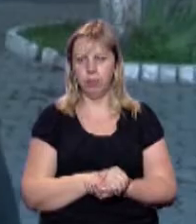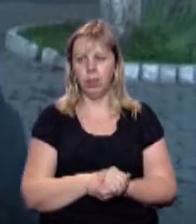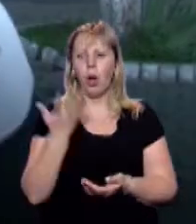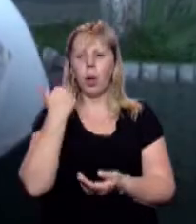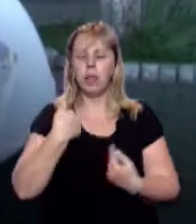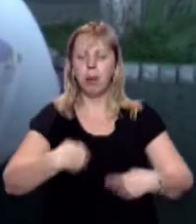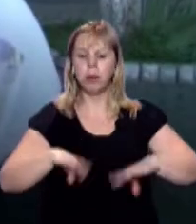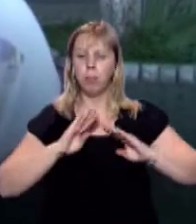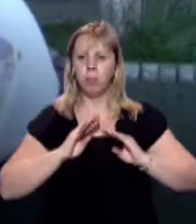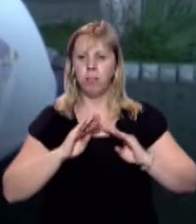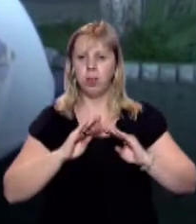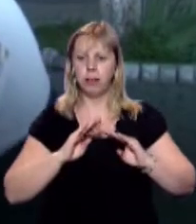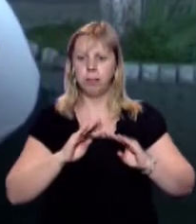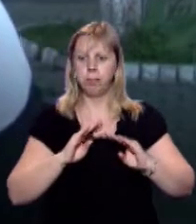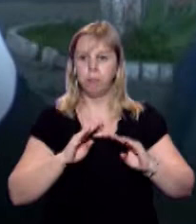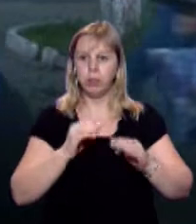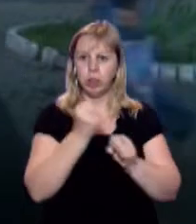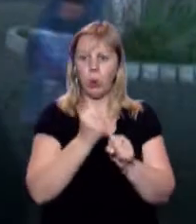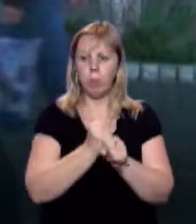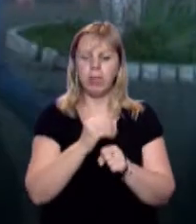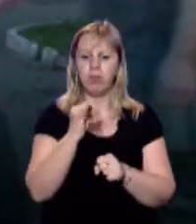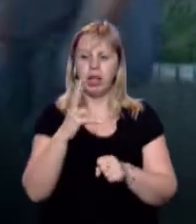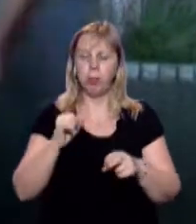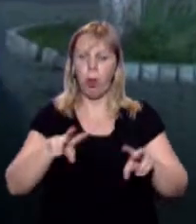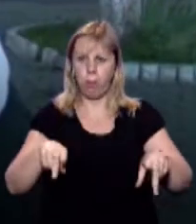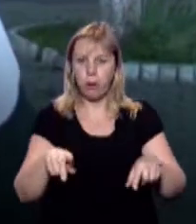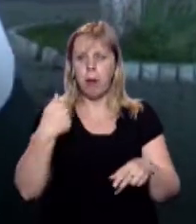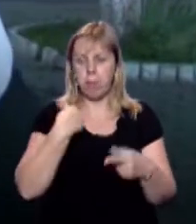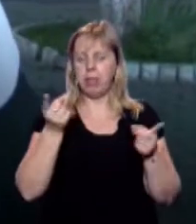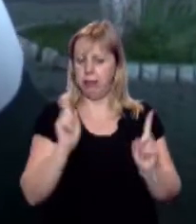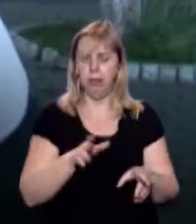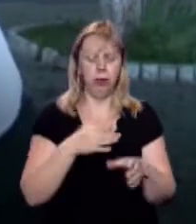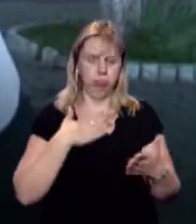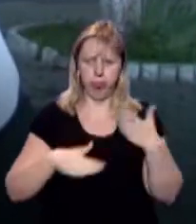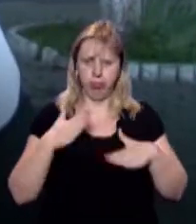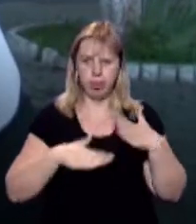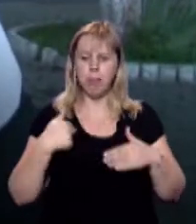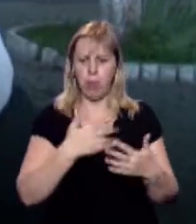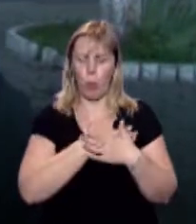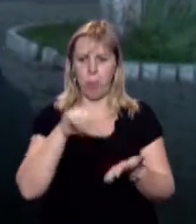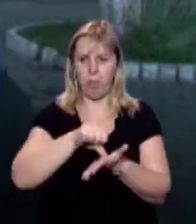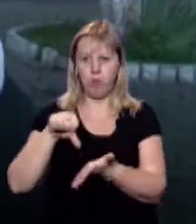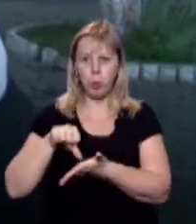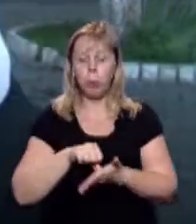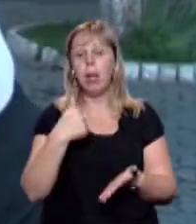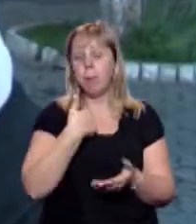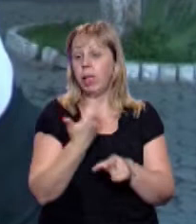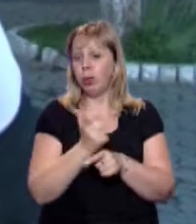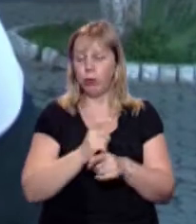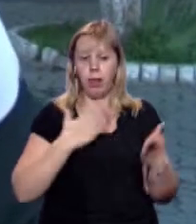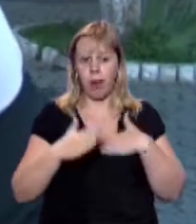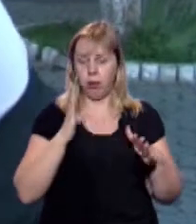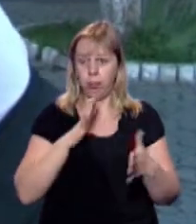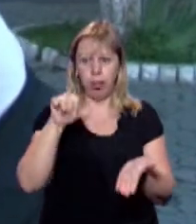Коли нам запропонували зробити флешмоб, ми дійсно обрадувалися, тому що ми любимо виступати. І ми дуже раді були